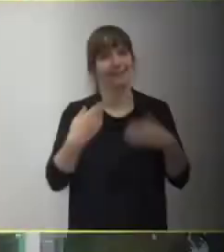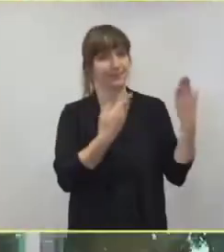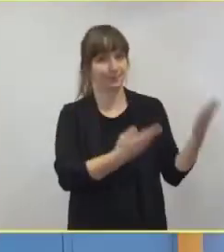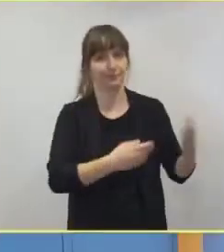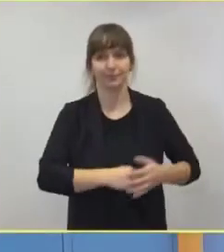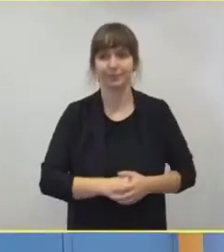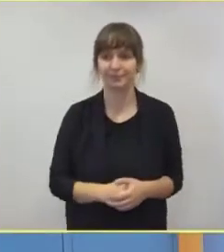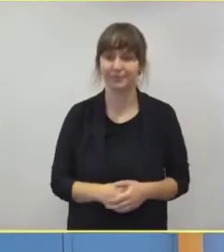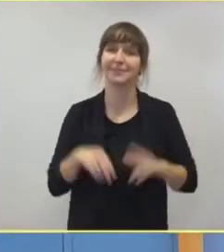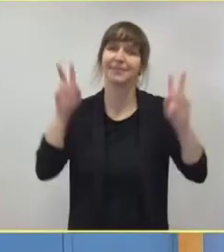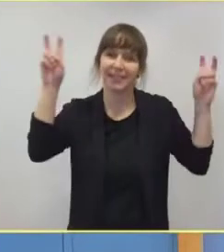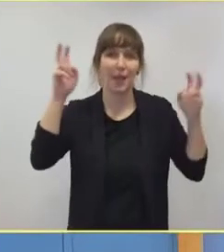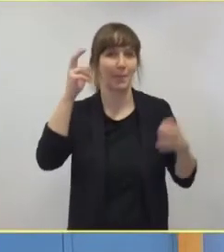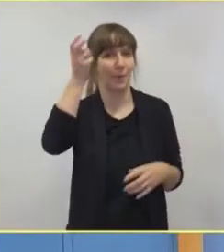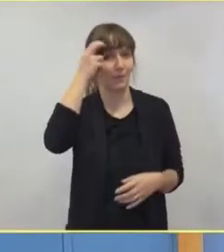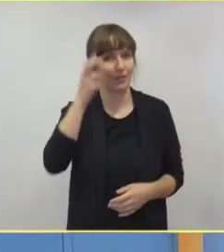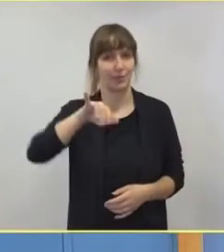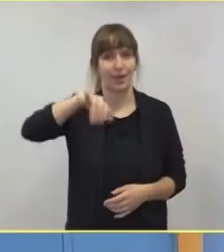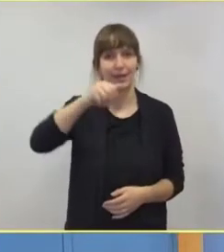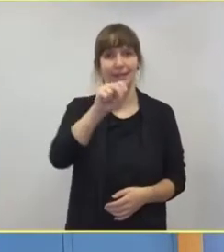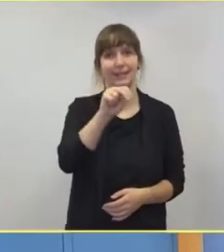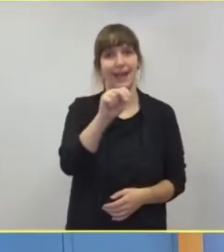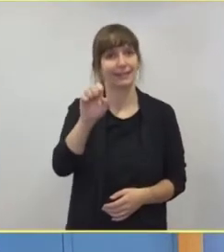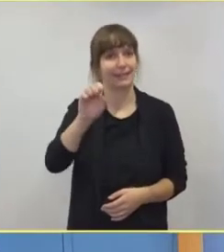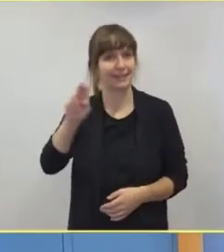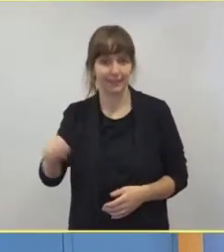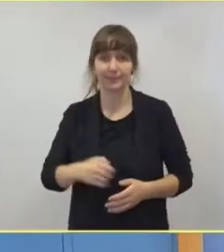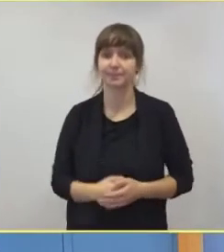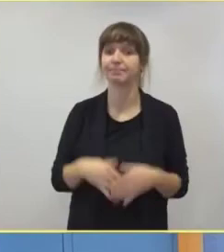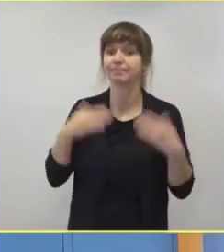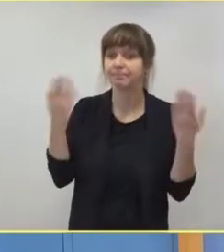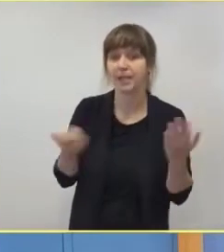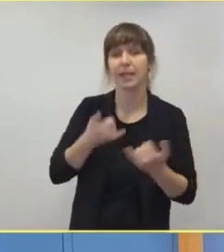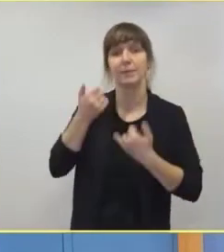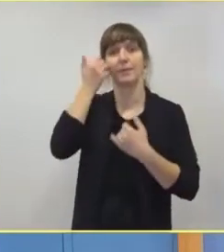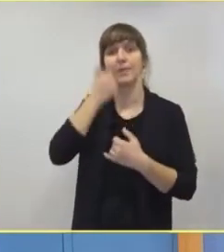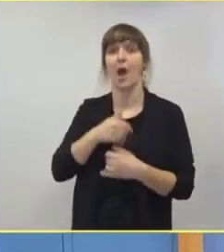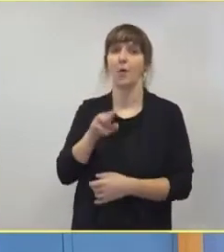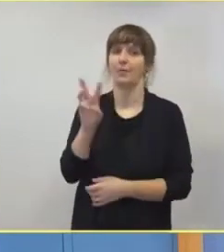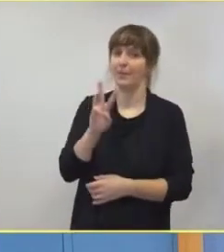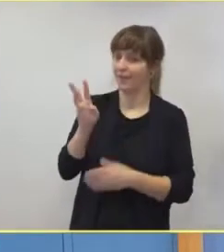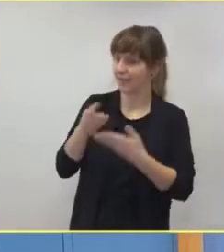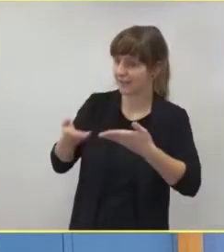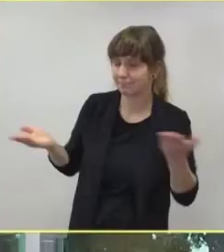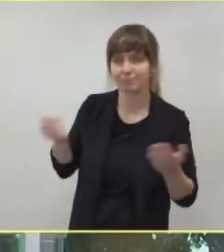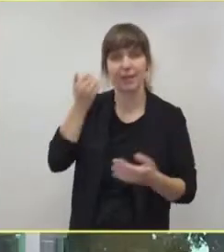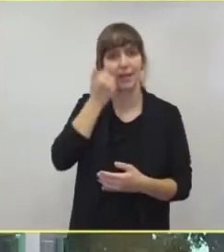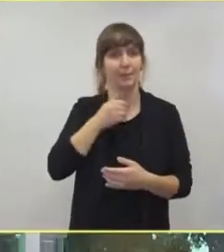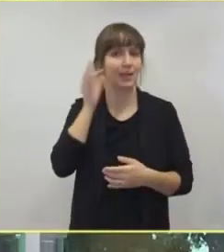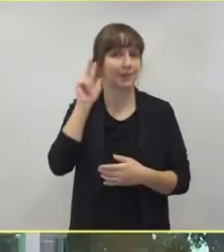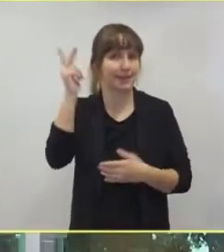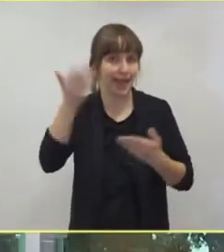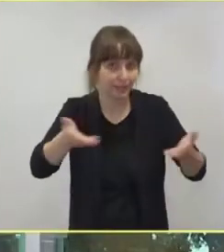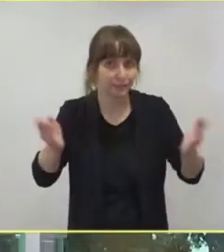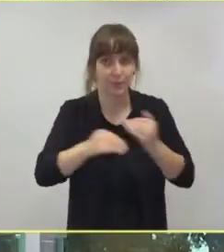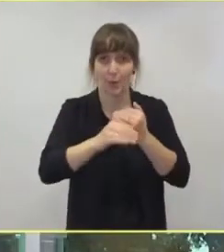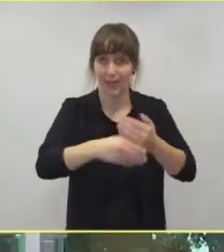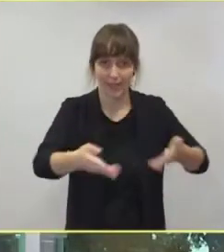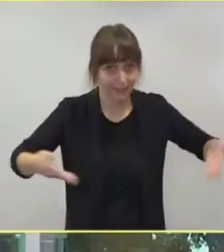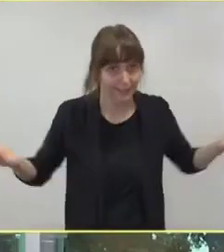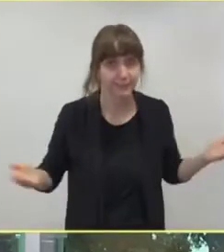Herr Professor Janssen hat das Wort. Liebe Frau Wefers, sehr geehrte Damen und Herren, liebe Kollegen, tatsächlich